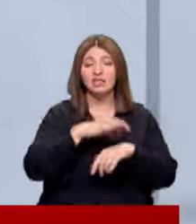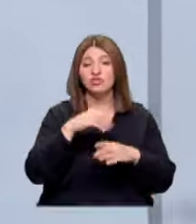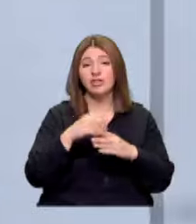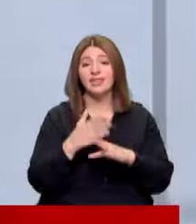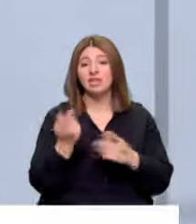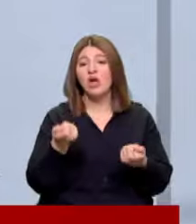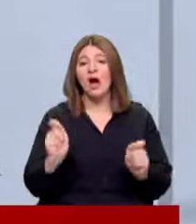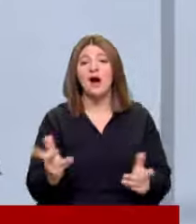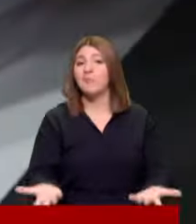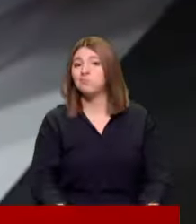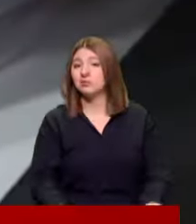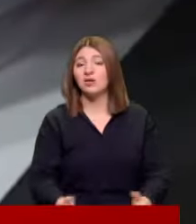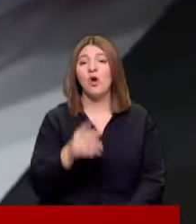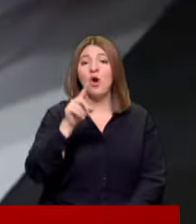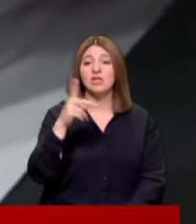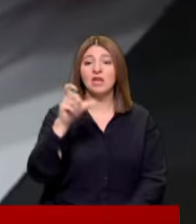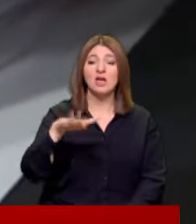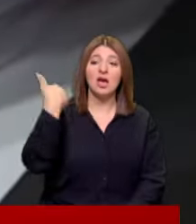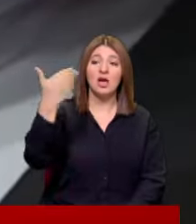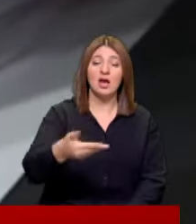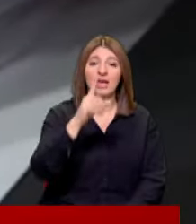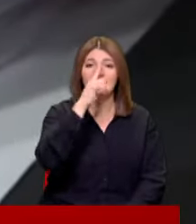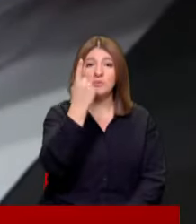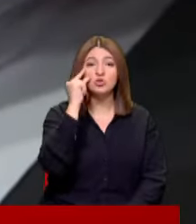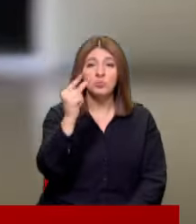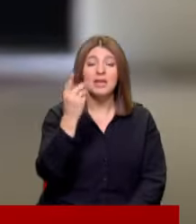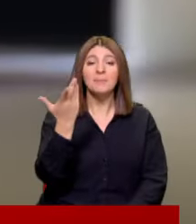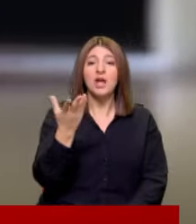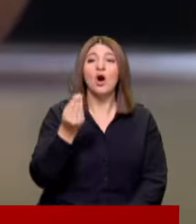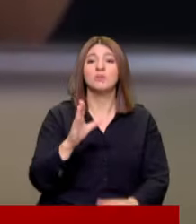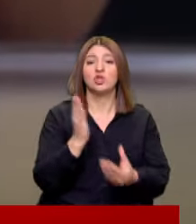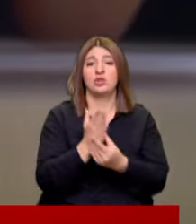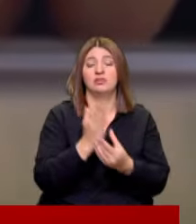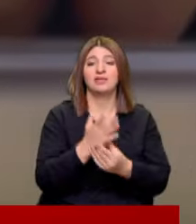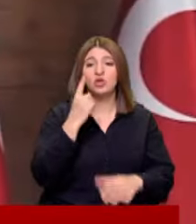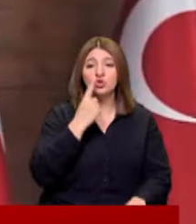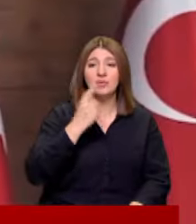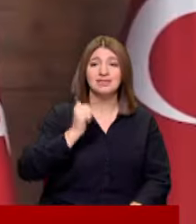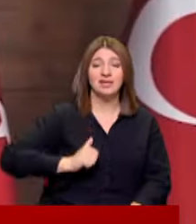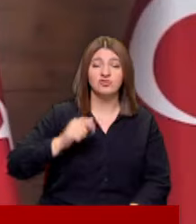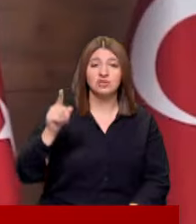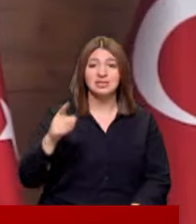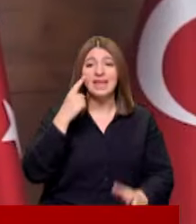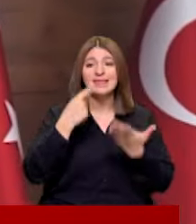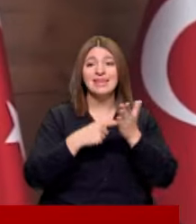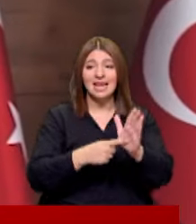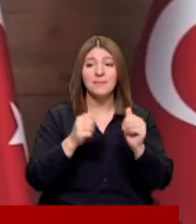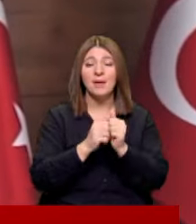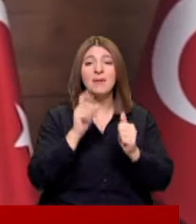neden harekete geçilmedi 18 ay sonra tek bir şüphelinin olmadığı dosyada Cumhuriyet Savcısının delilleriyle